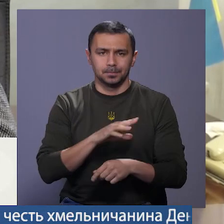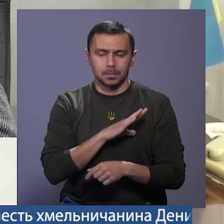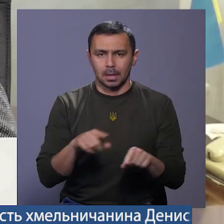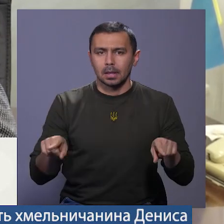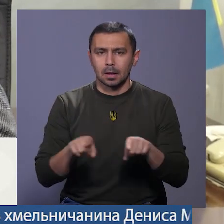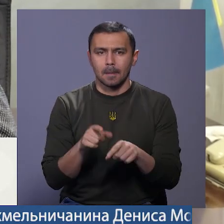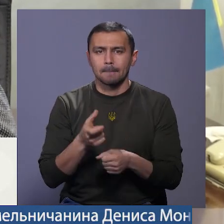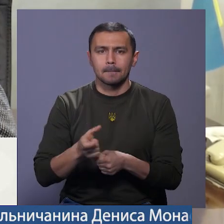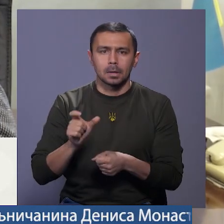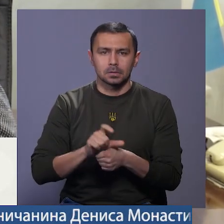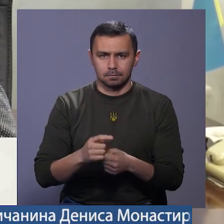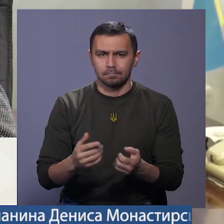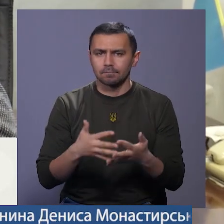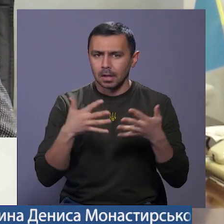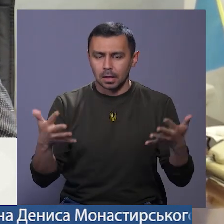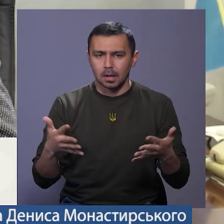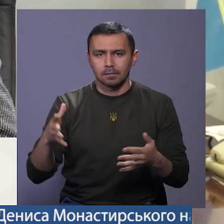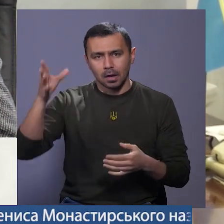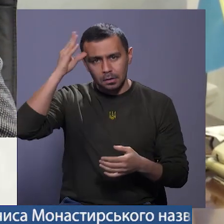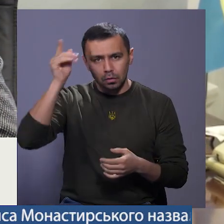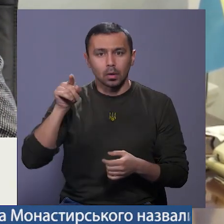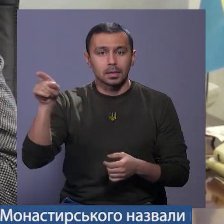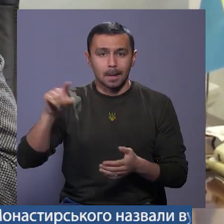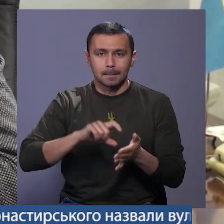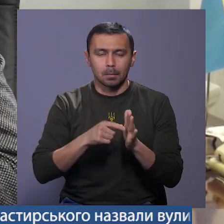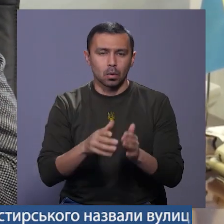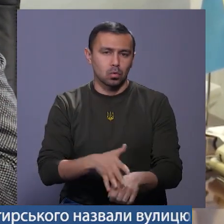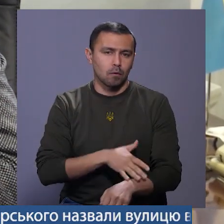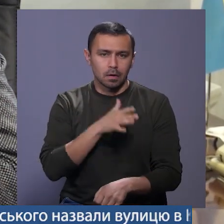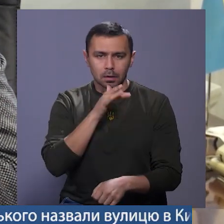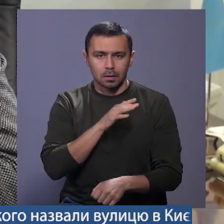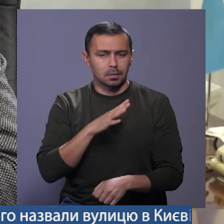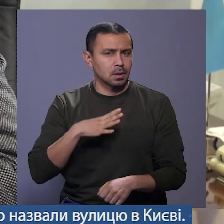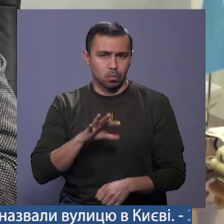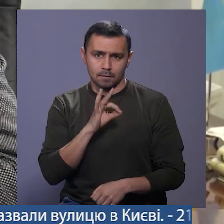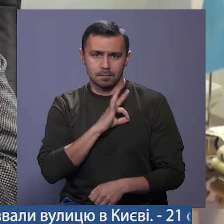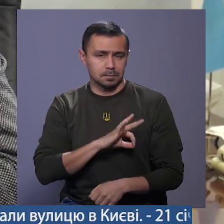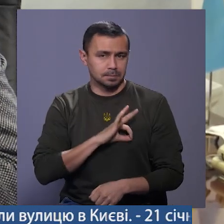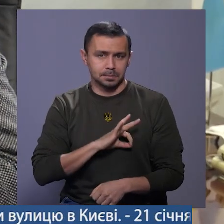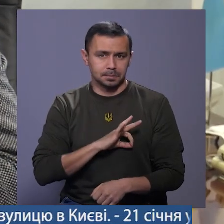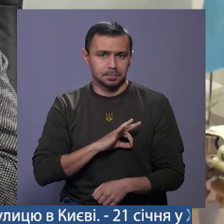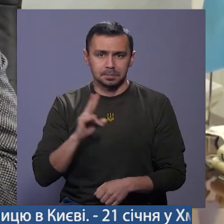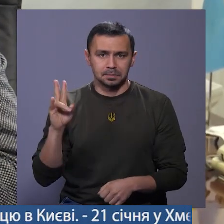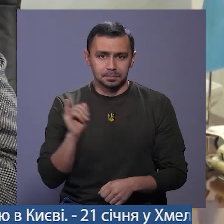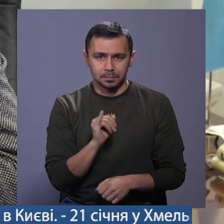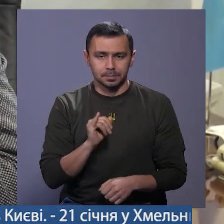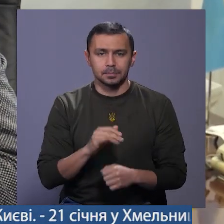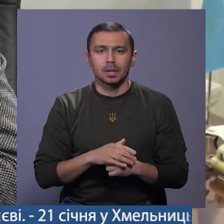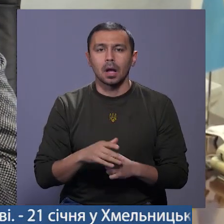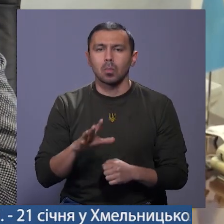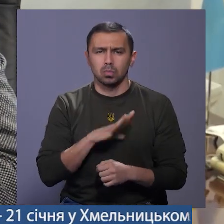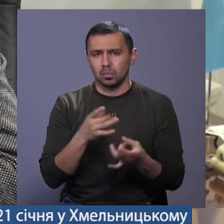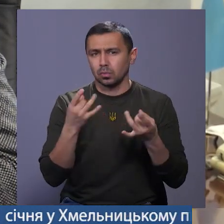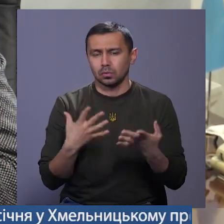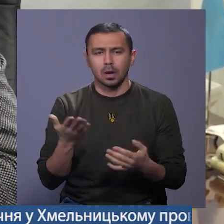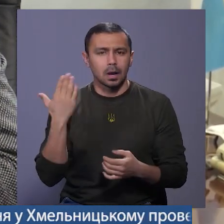більш значуща, зважаючи на те, що те приміщення довгий час не використовувалося і не використовувалося як житло взагалі, а було